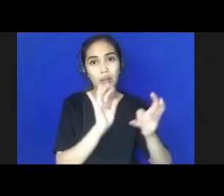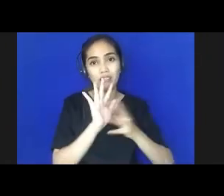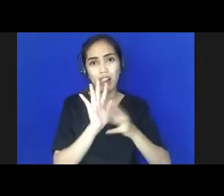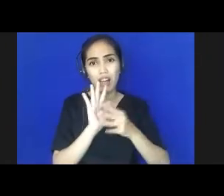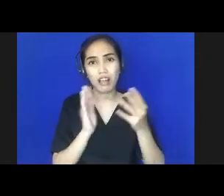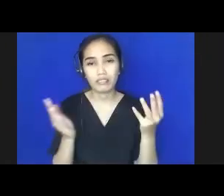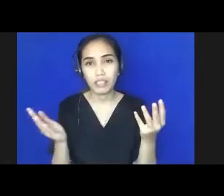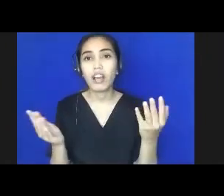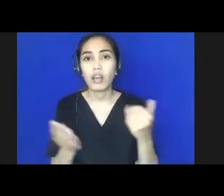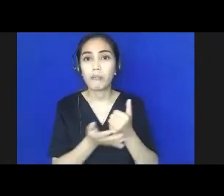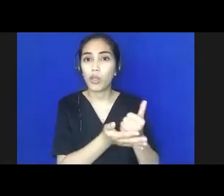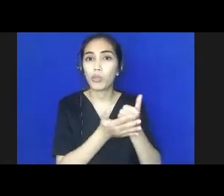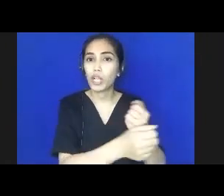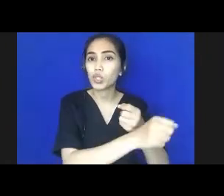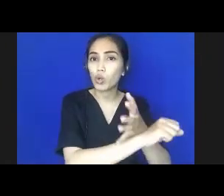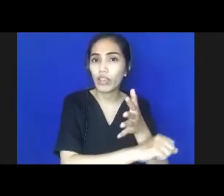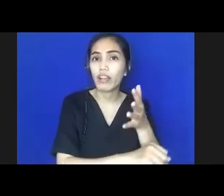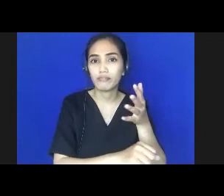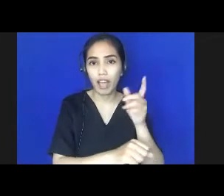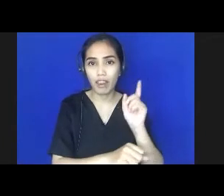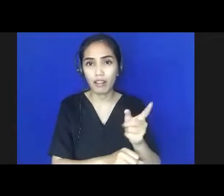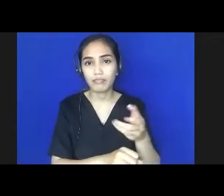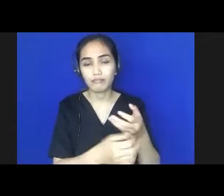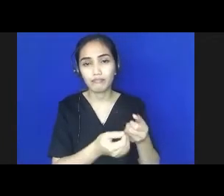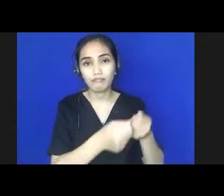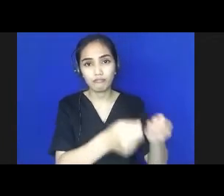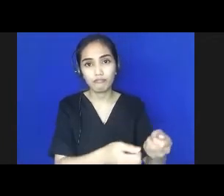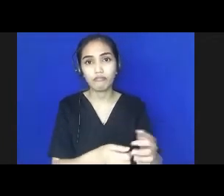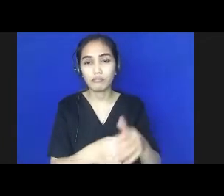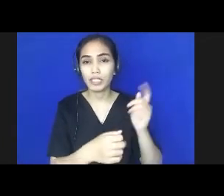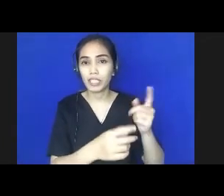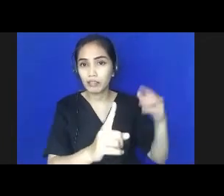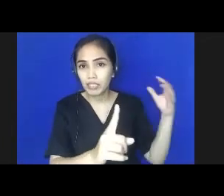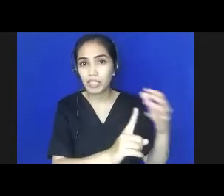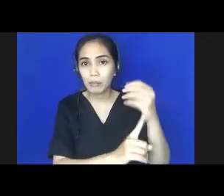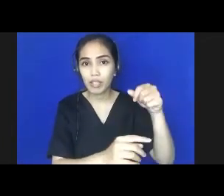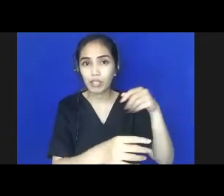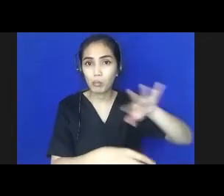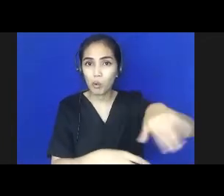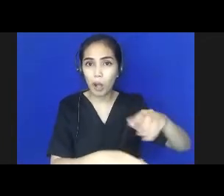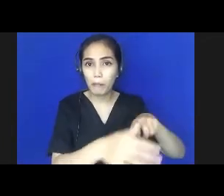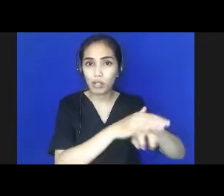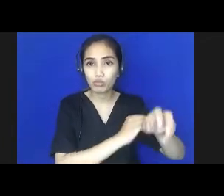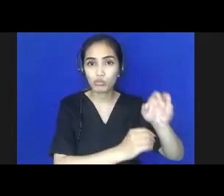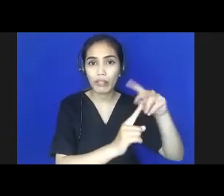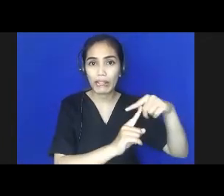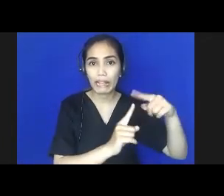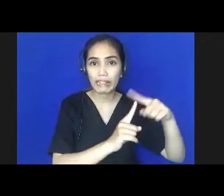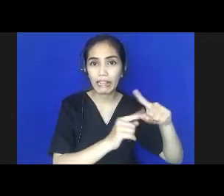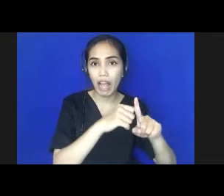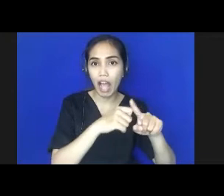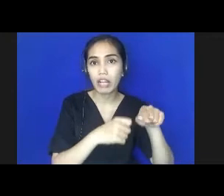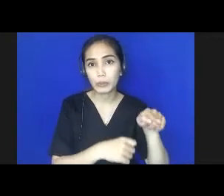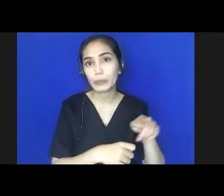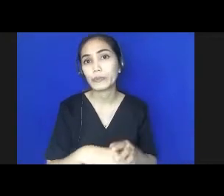cash transfer akan membantu pencapaian paut ini. Karena itu paut harus dikaitkan dengan pemberdayaan